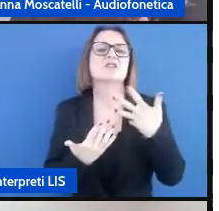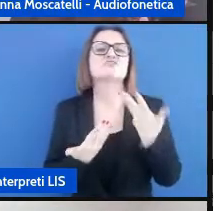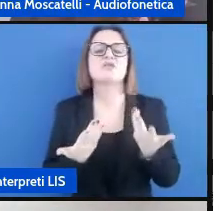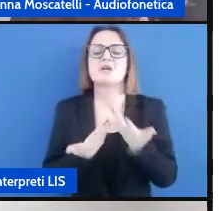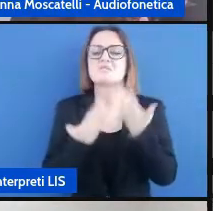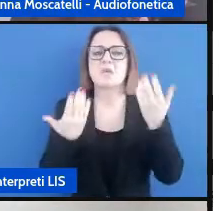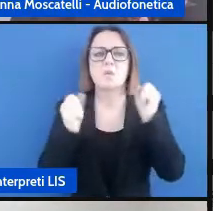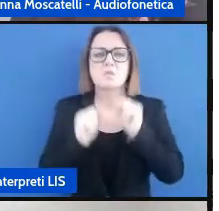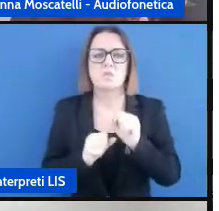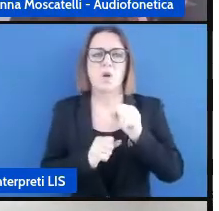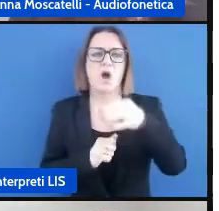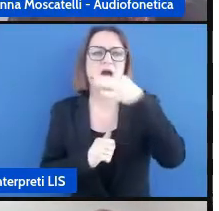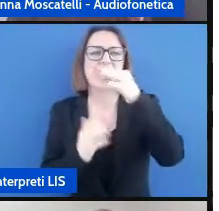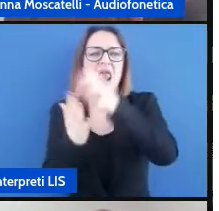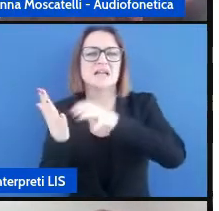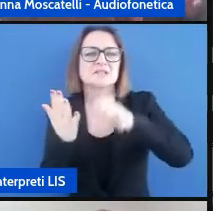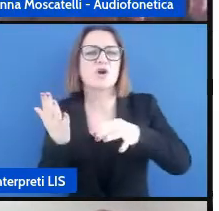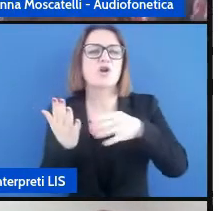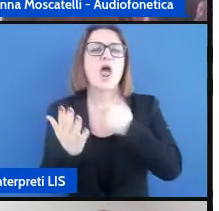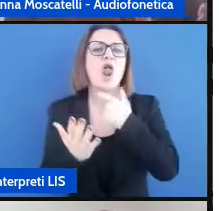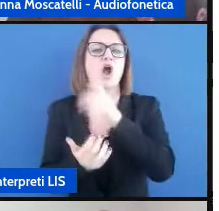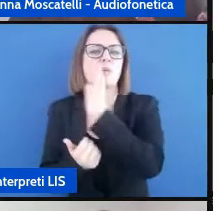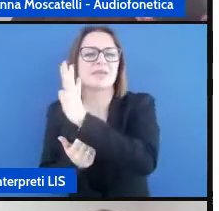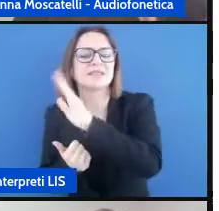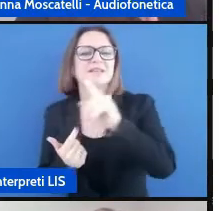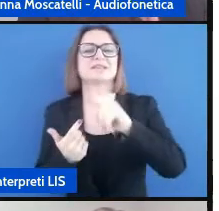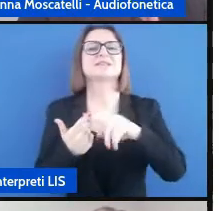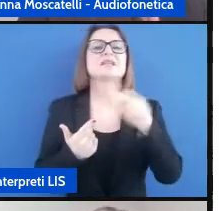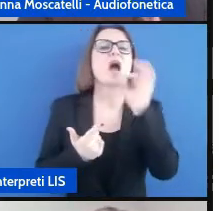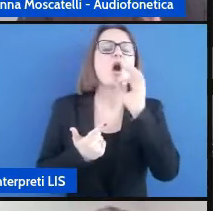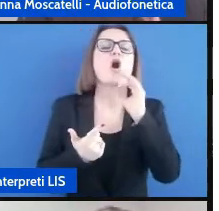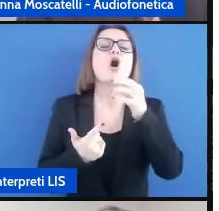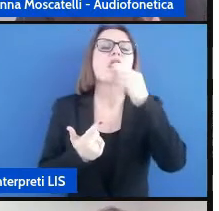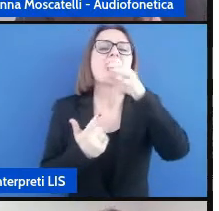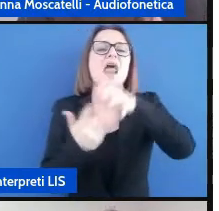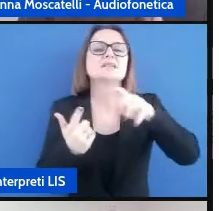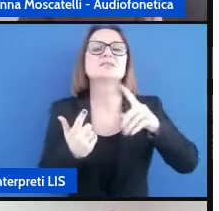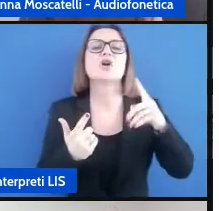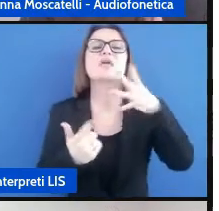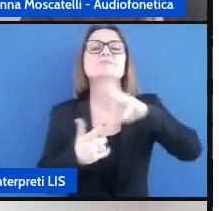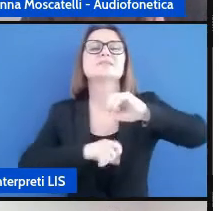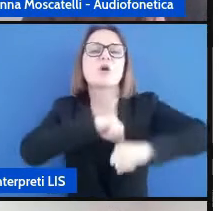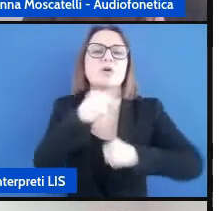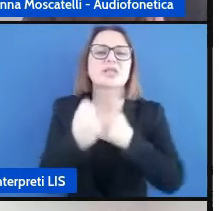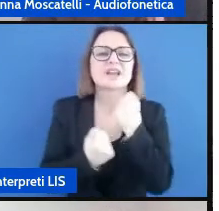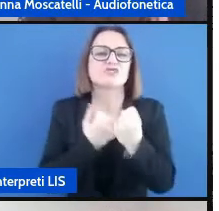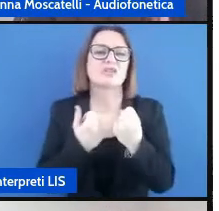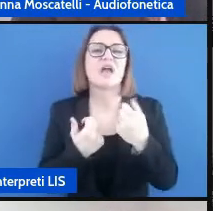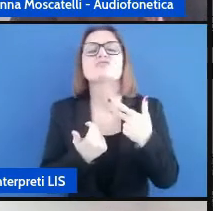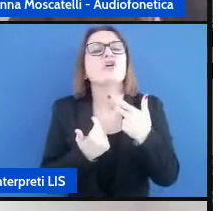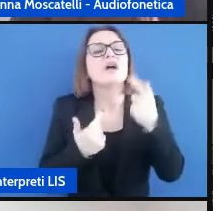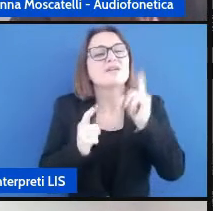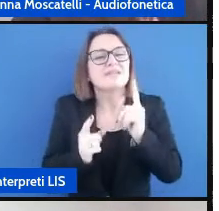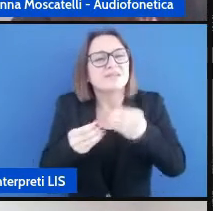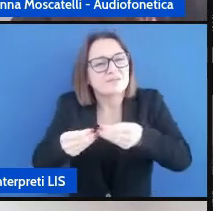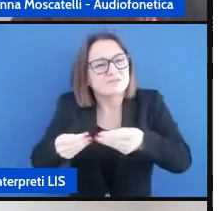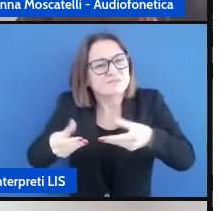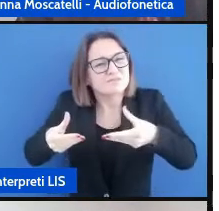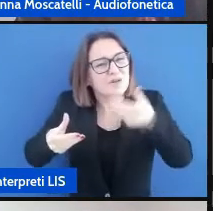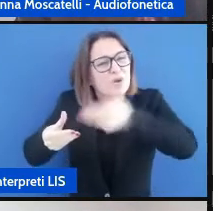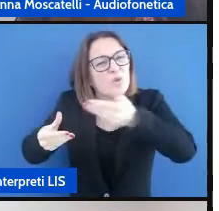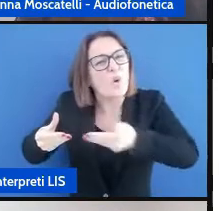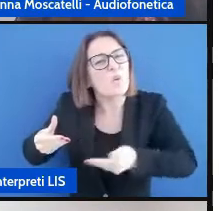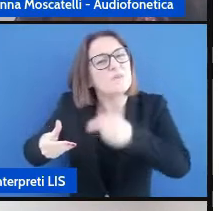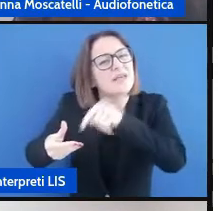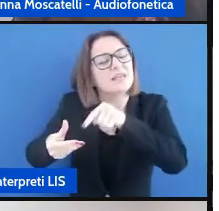relazioni logopediche relazioni degli psicomotricisti in modo tale che tutto questo bagaglio documentale